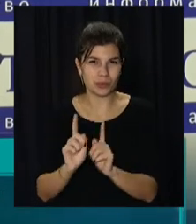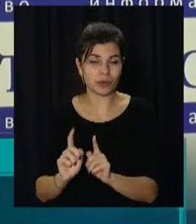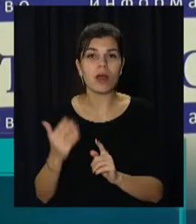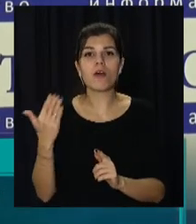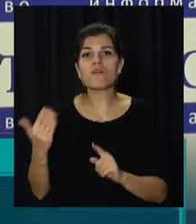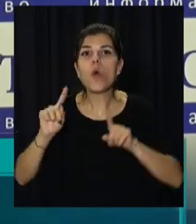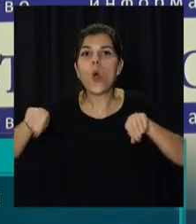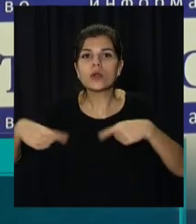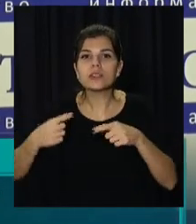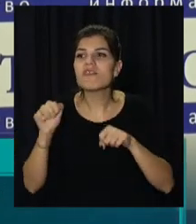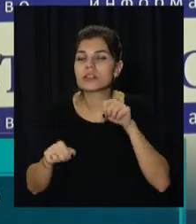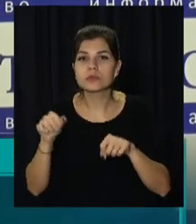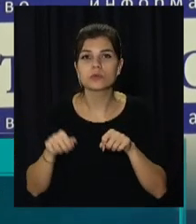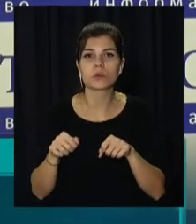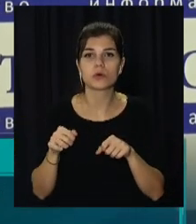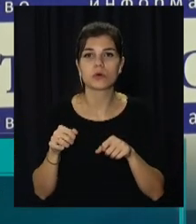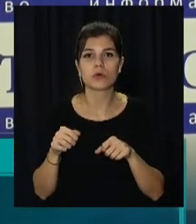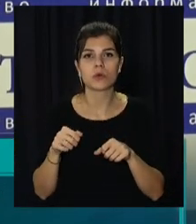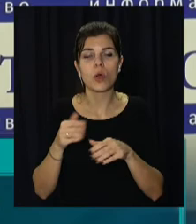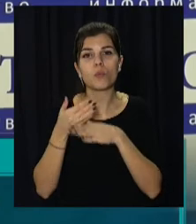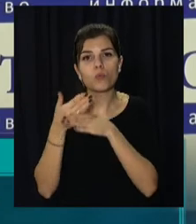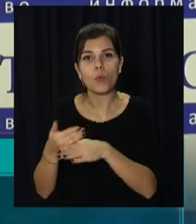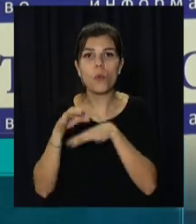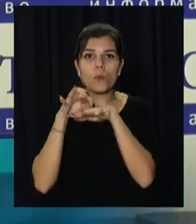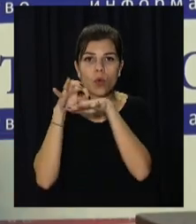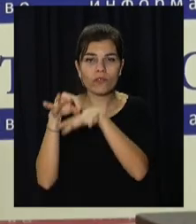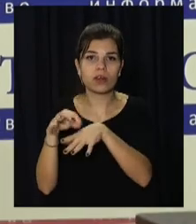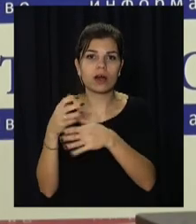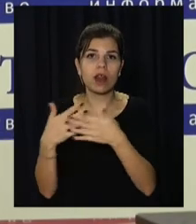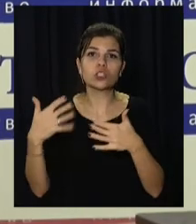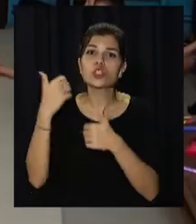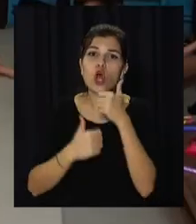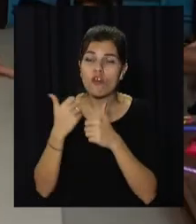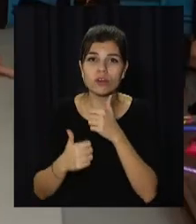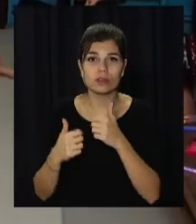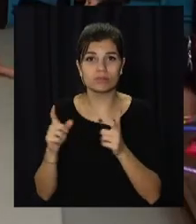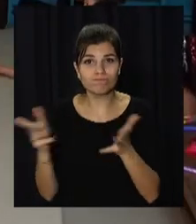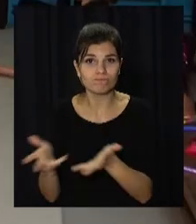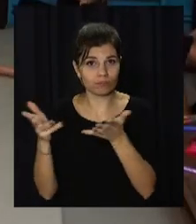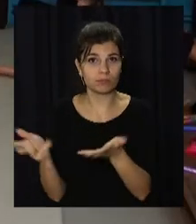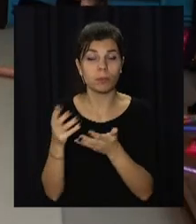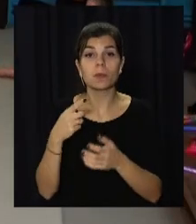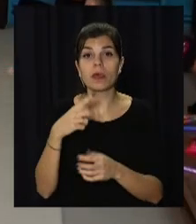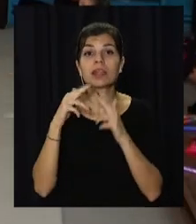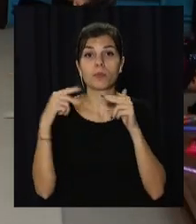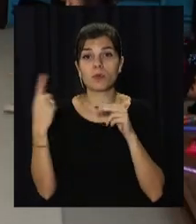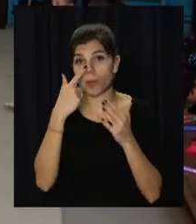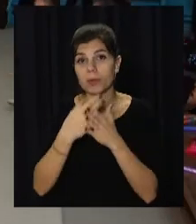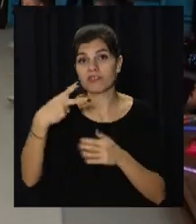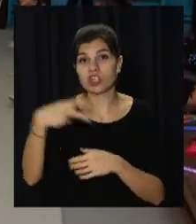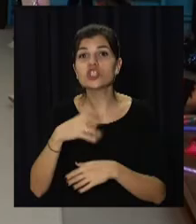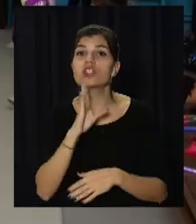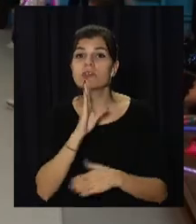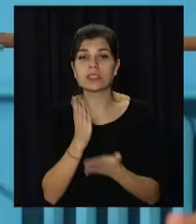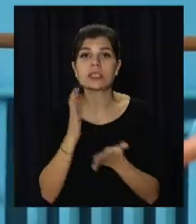організаційні можливості, допомога в проведенні відповідних сорівновань. У Дніпропетровській області майже дві тисячі